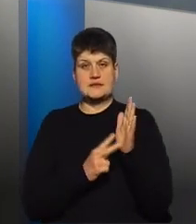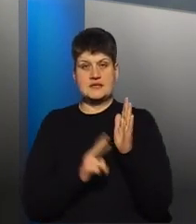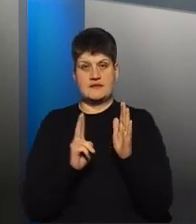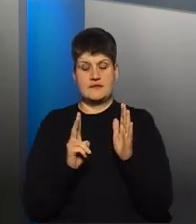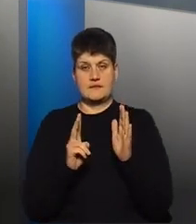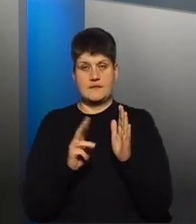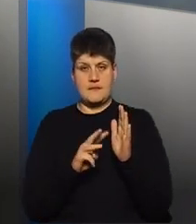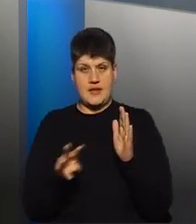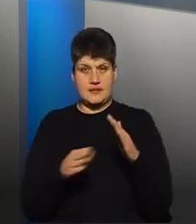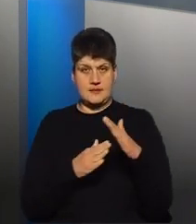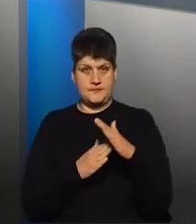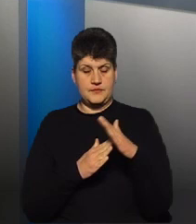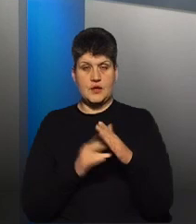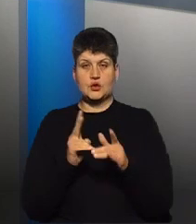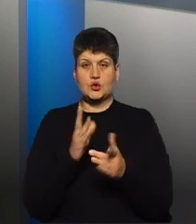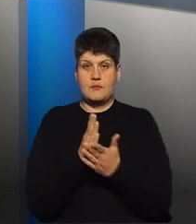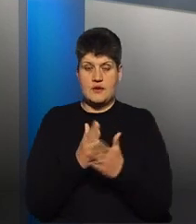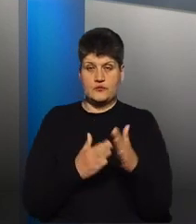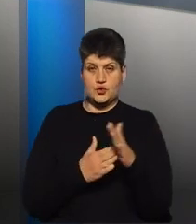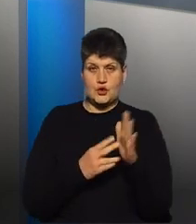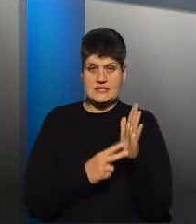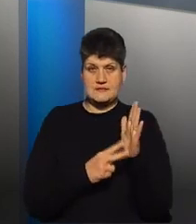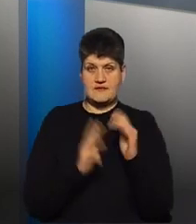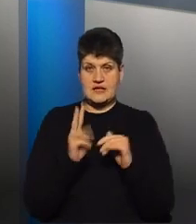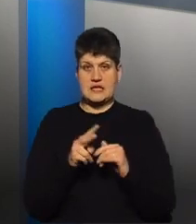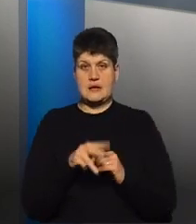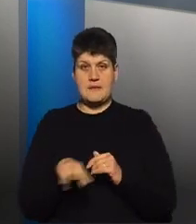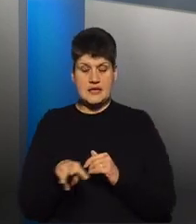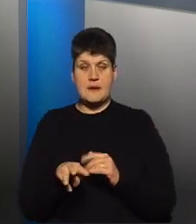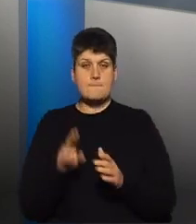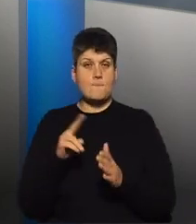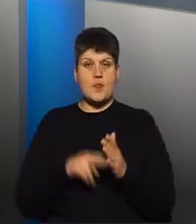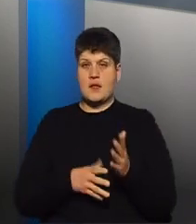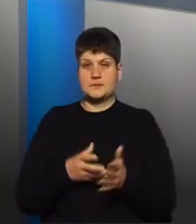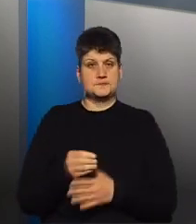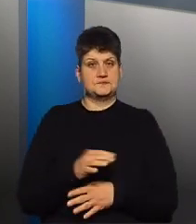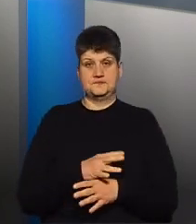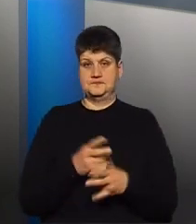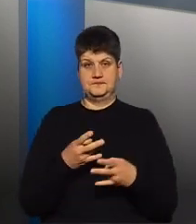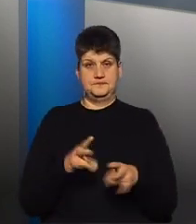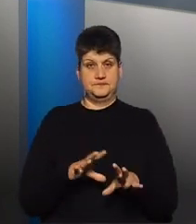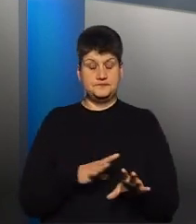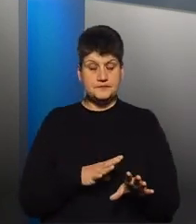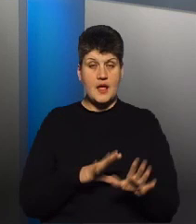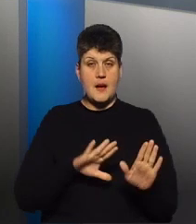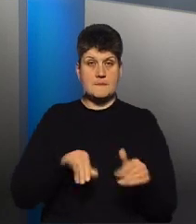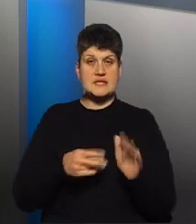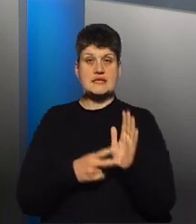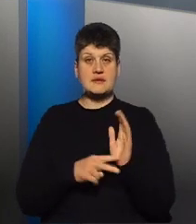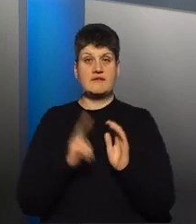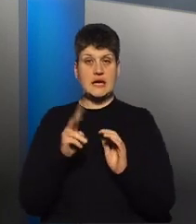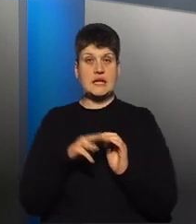житлову нерухомість до 70 квадратних метрів, податок не нараховувався, а вже після 70 квадратних метрів,